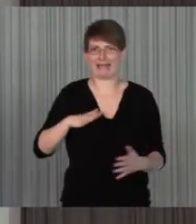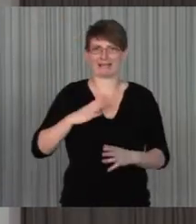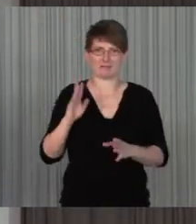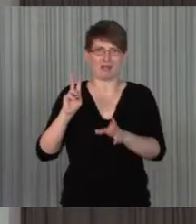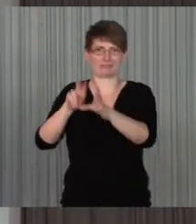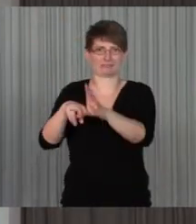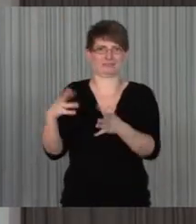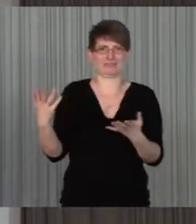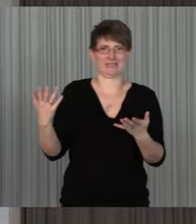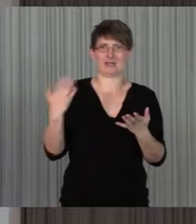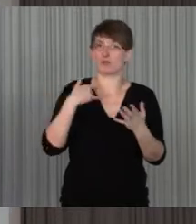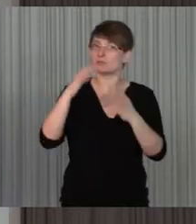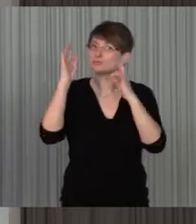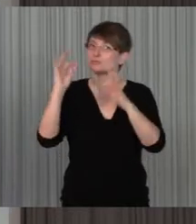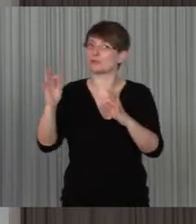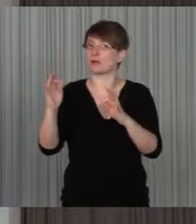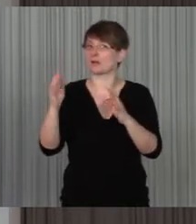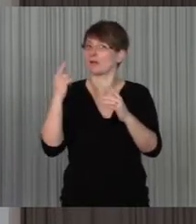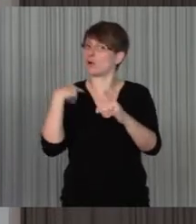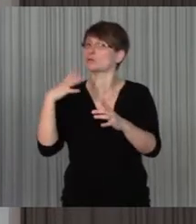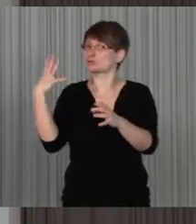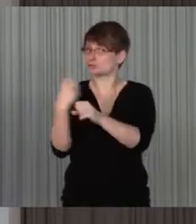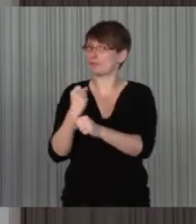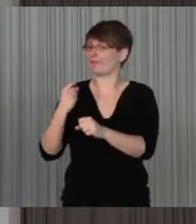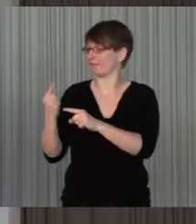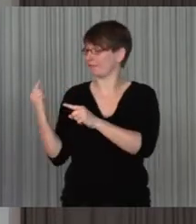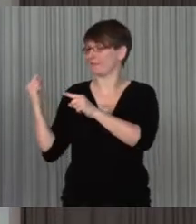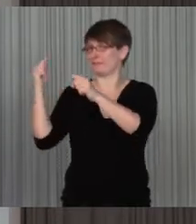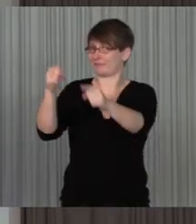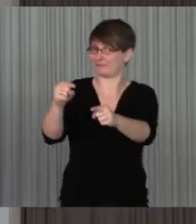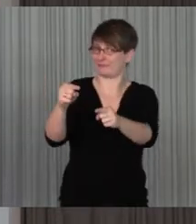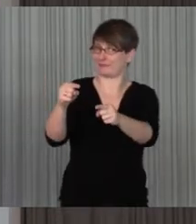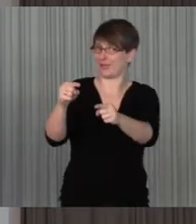wo man aber eben dafür sorgen muss, dass sie dafür nicht auch hinkommen können.